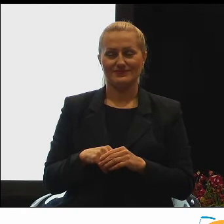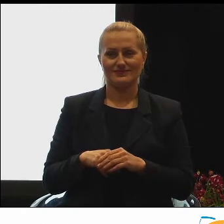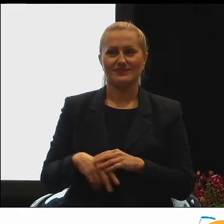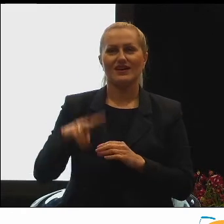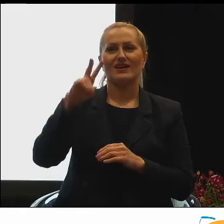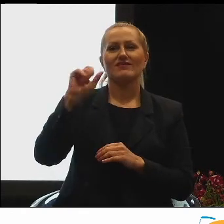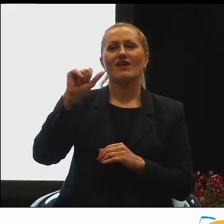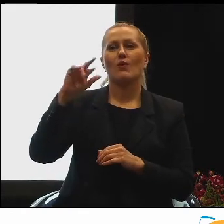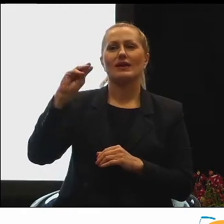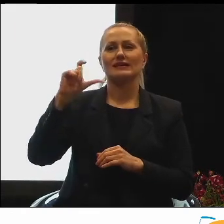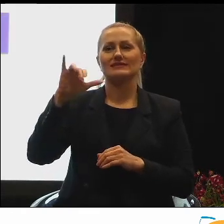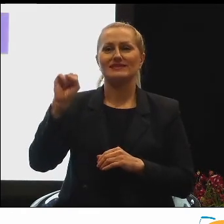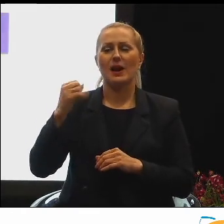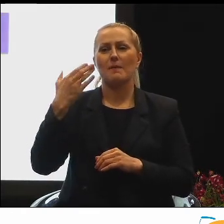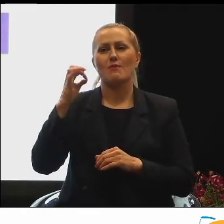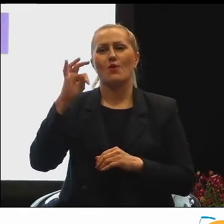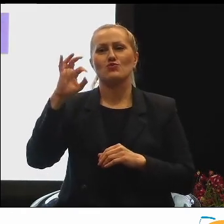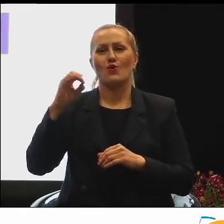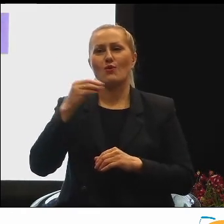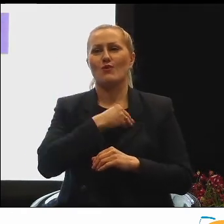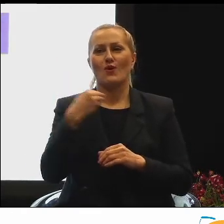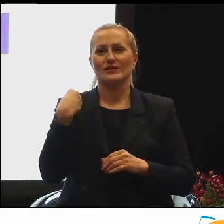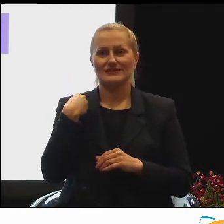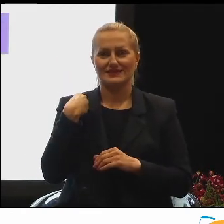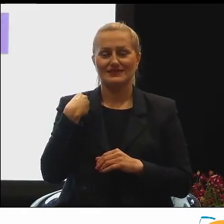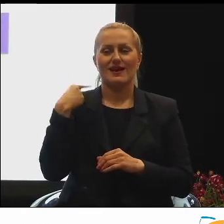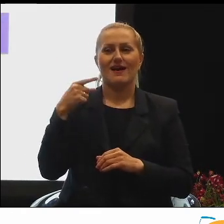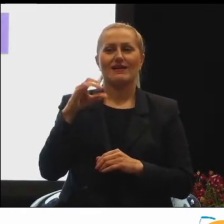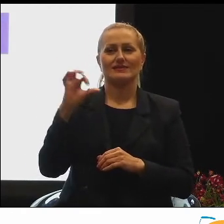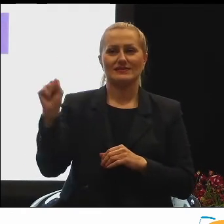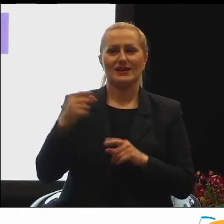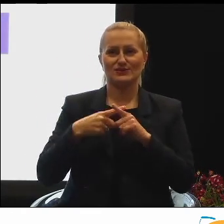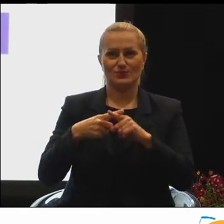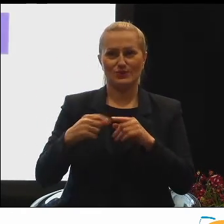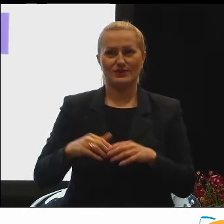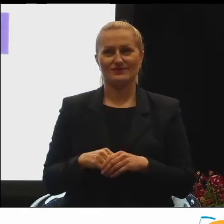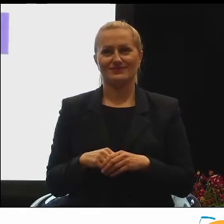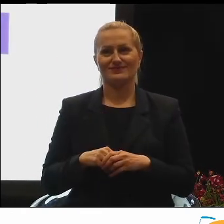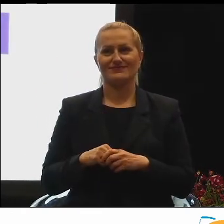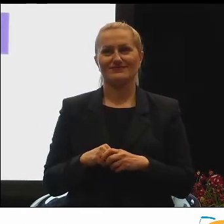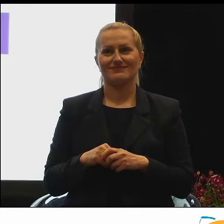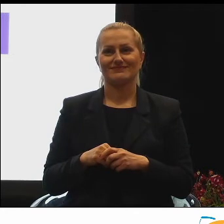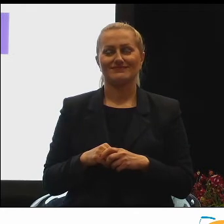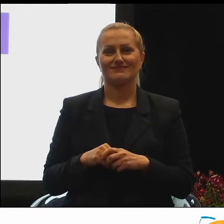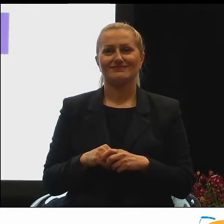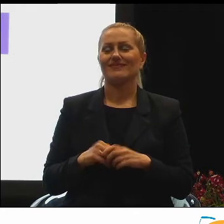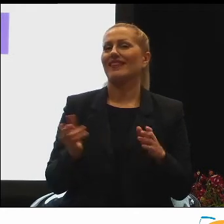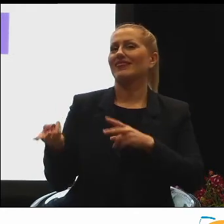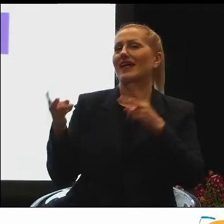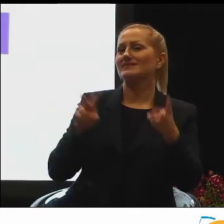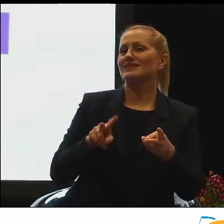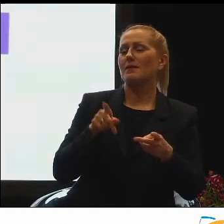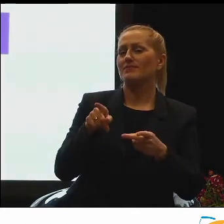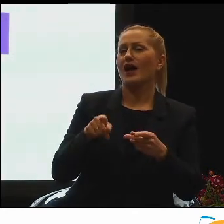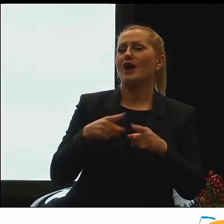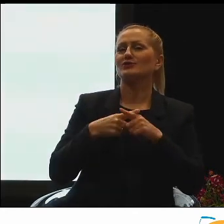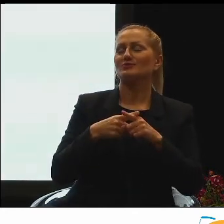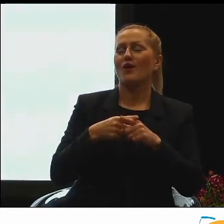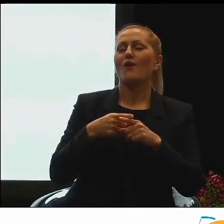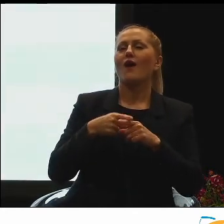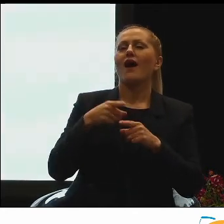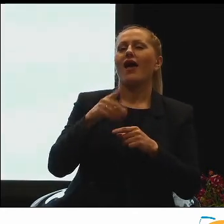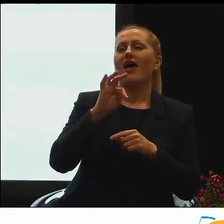i Faulacja Automotów Polska S.A. Poproszę o brawa. Kolejna organizacja to FM